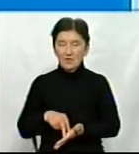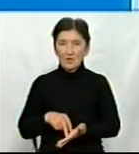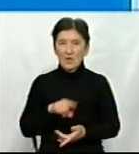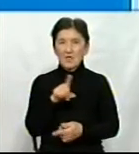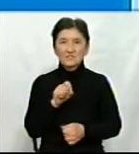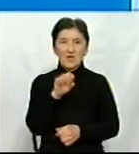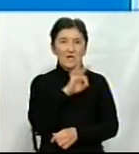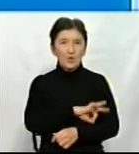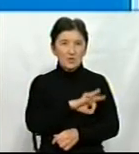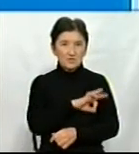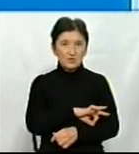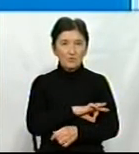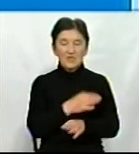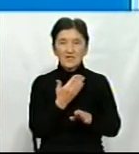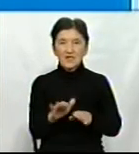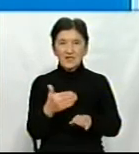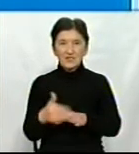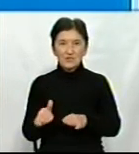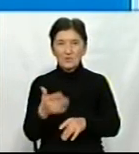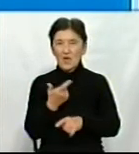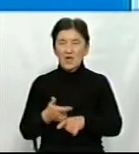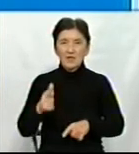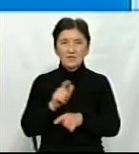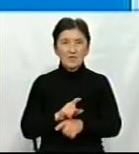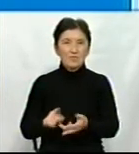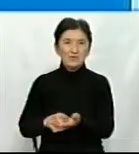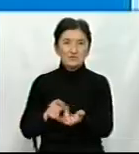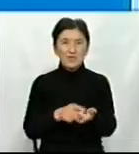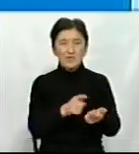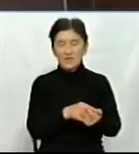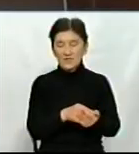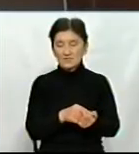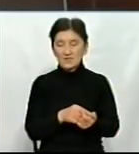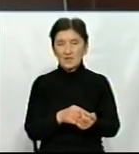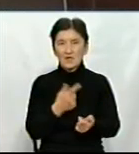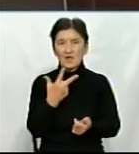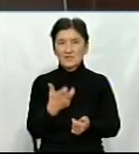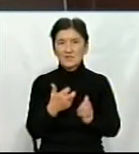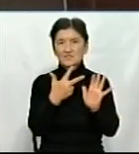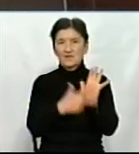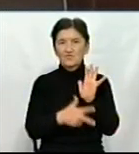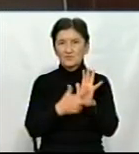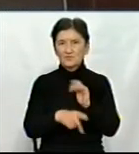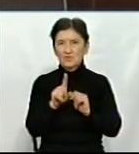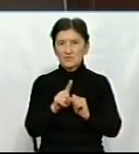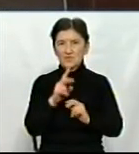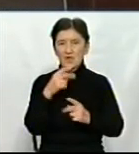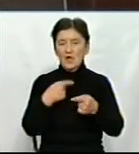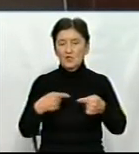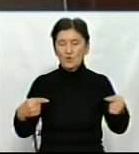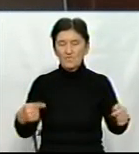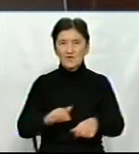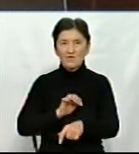користування кредитами. Найбільша кількість в Україні сільгоспвиробників це 381 товаровиробників.